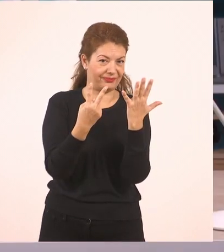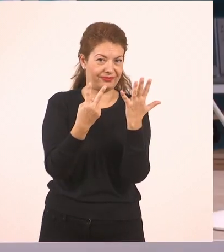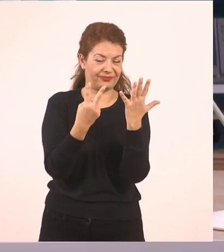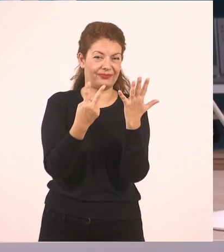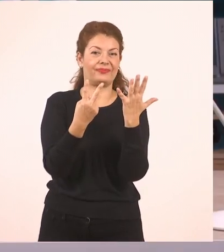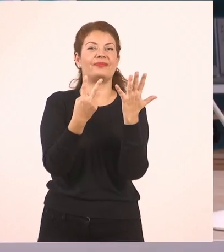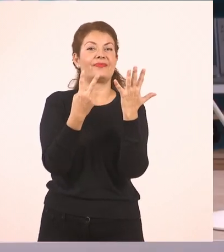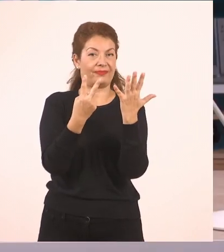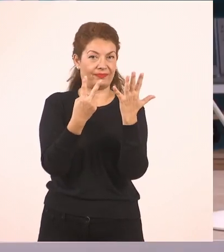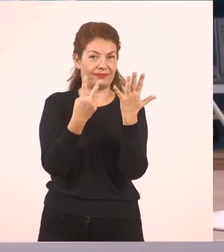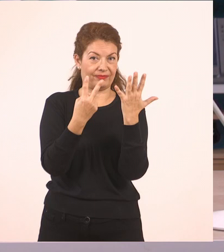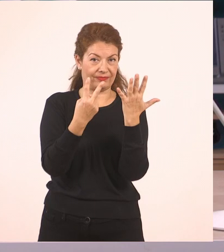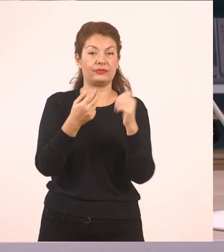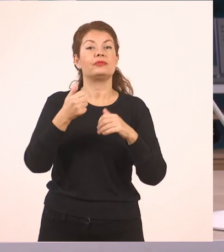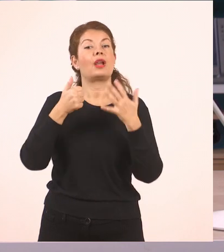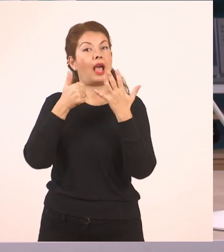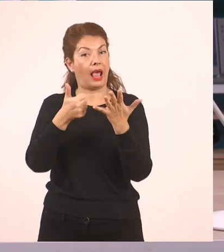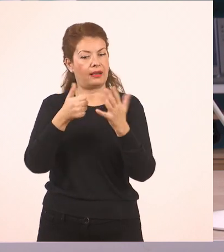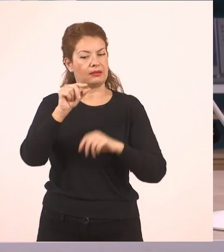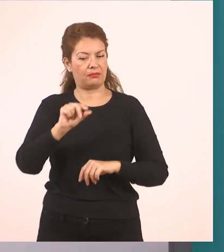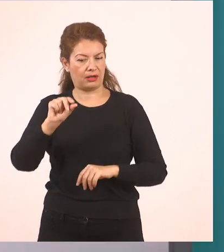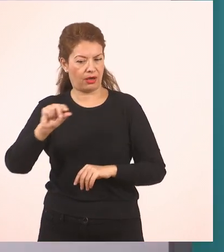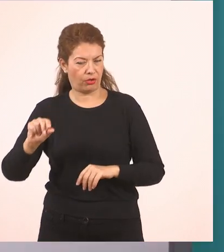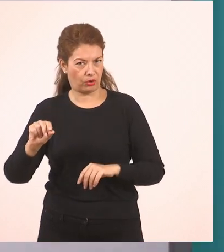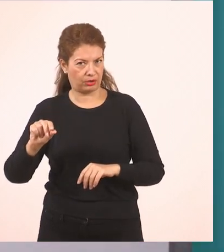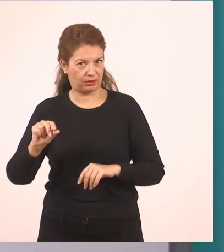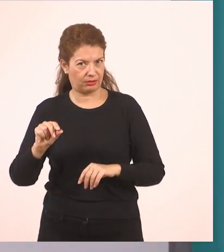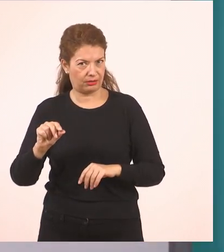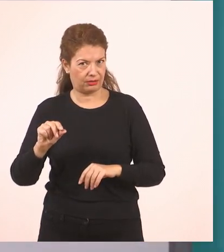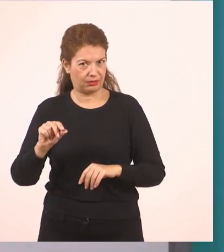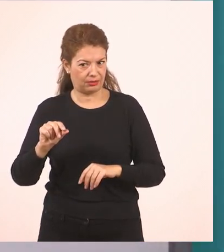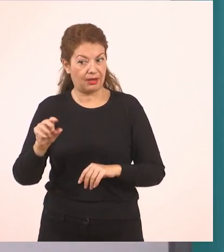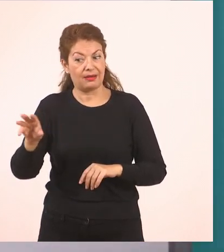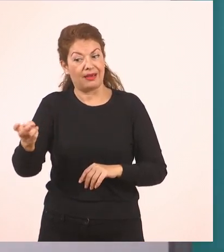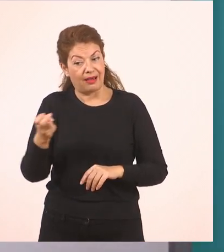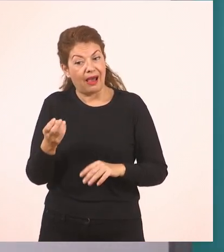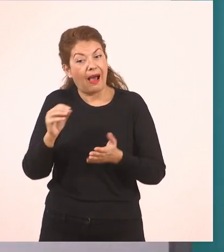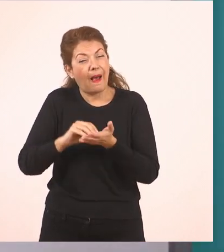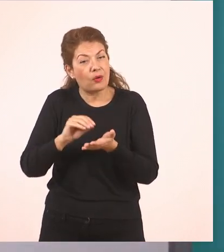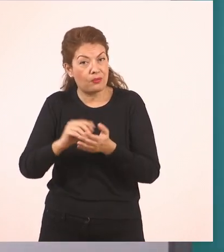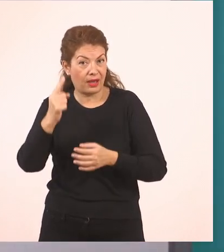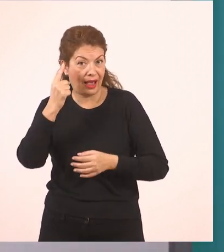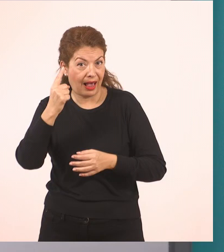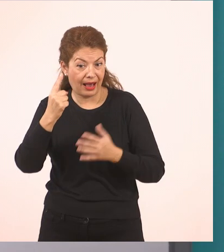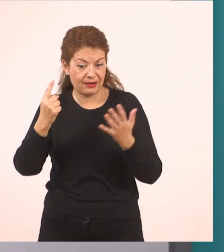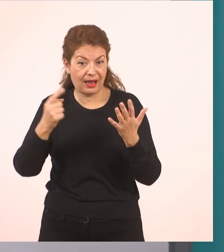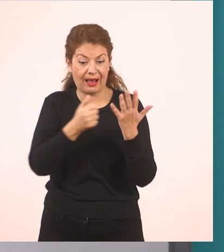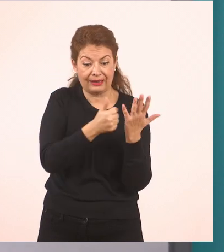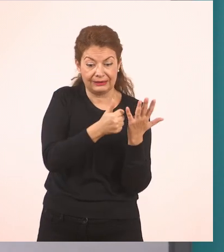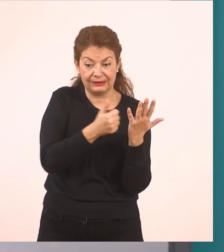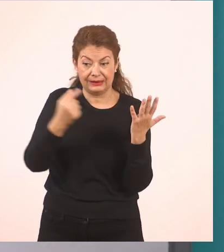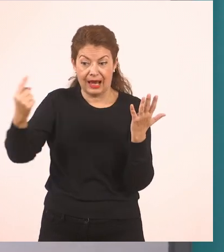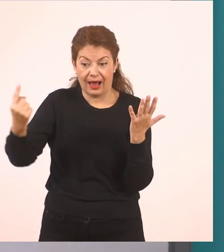6 μαρκαδόροι λοιπόν. Και άλλος ένας, 7.